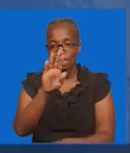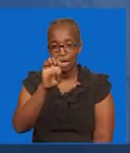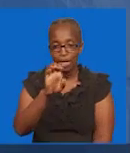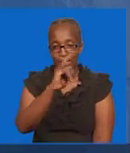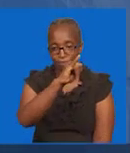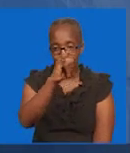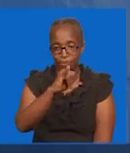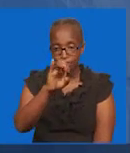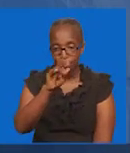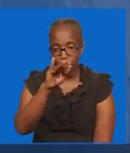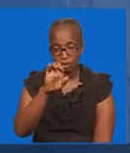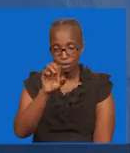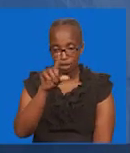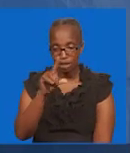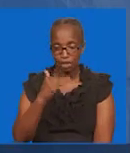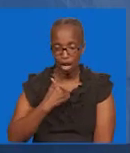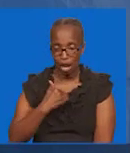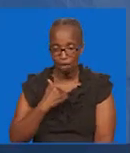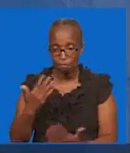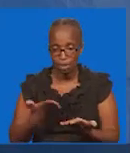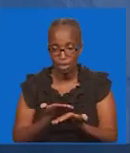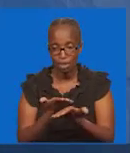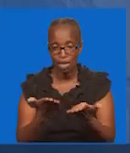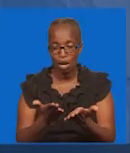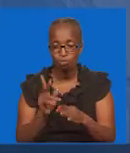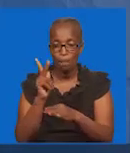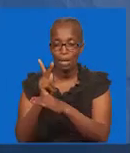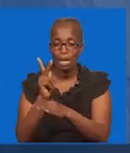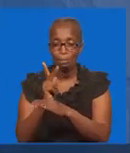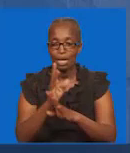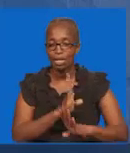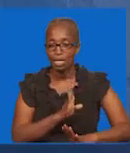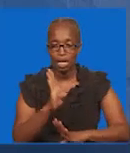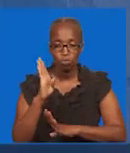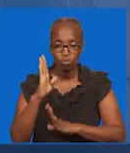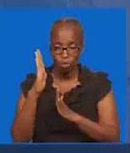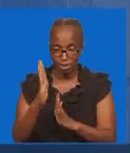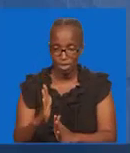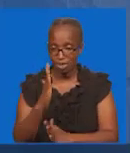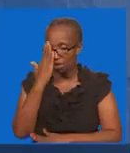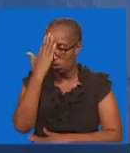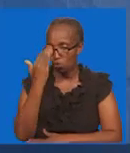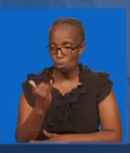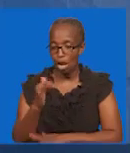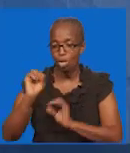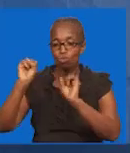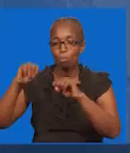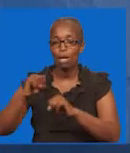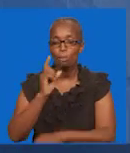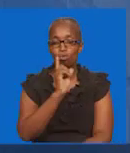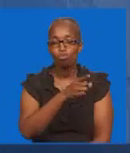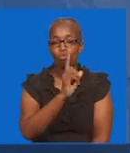Ezekieli alikuwa Ya kwamba tumewekwa kama walinzi Katika ofisi yake mungu Ili tukaweze